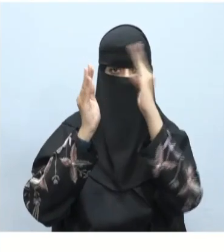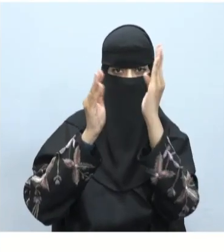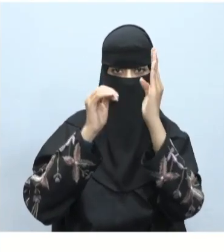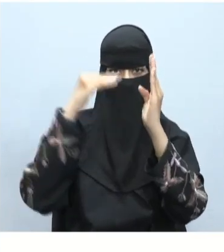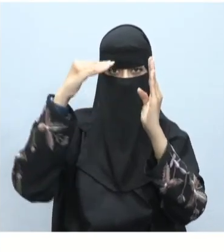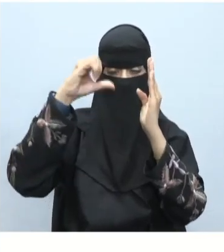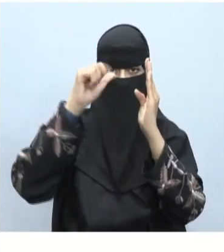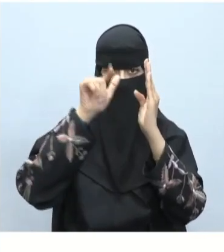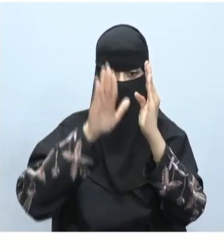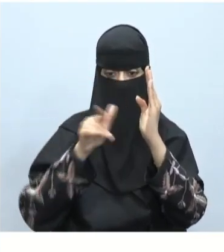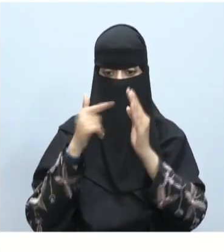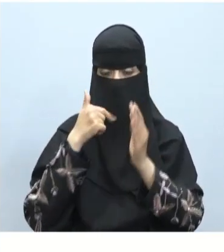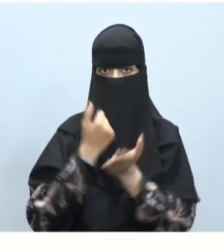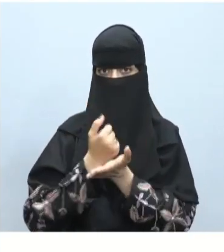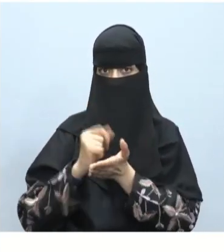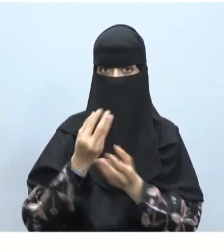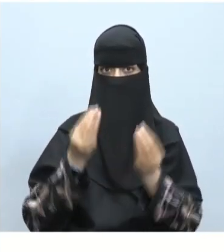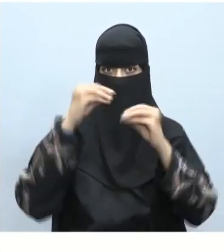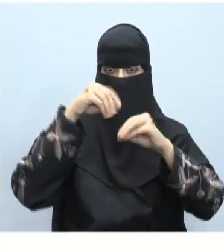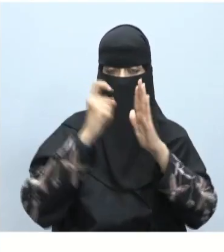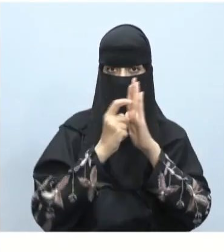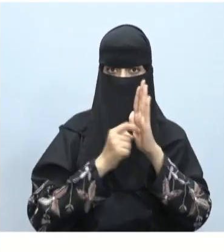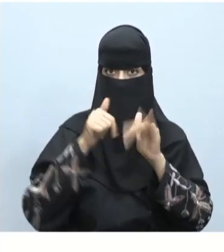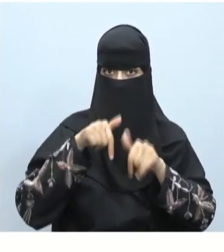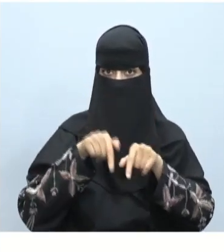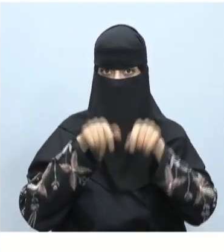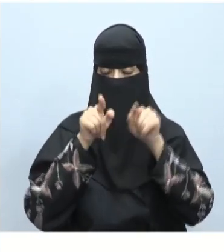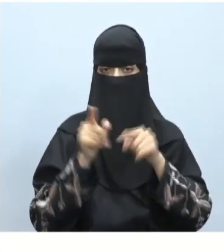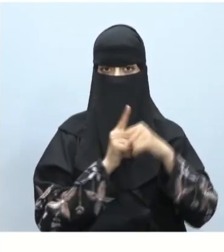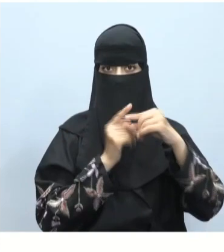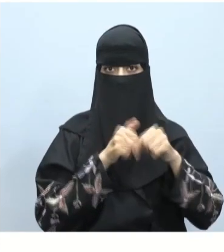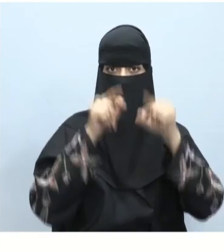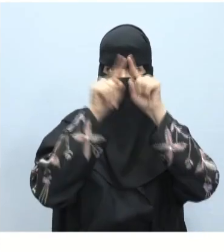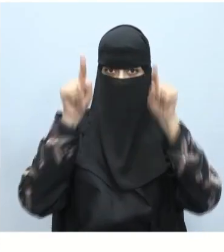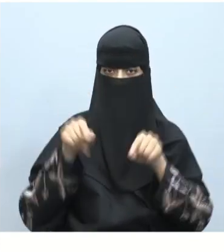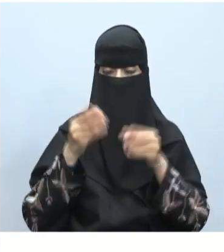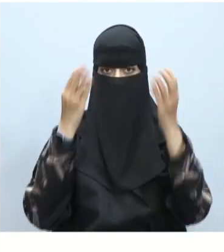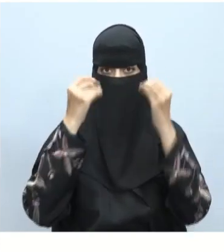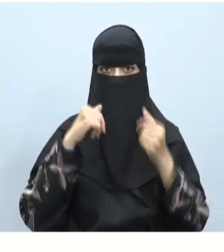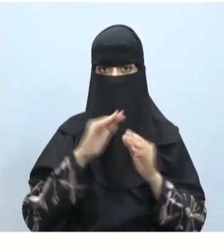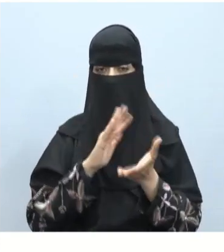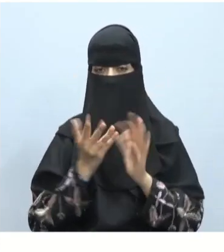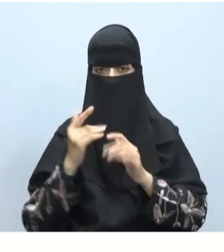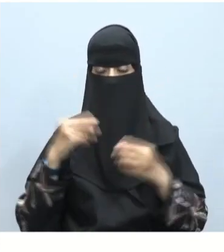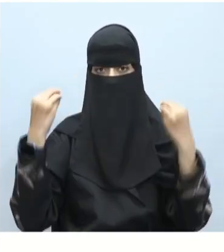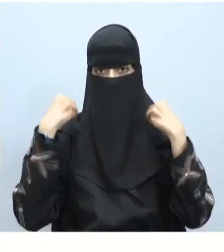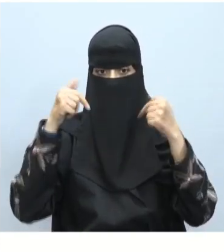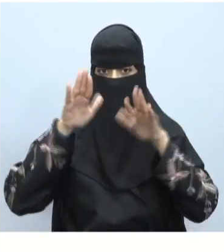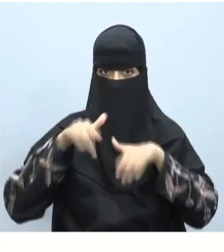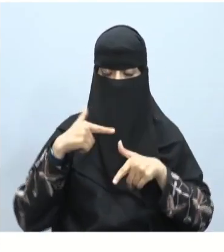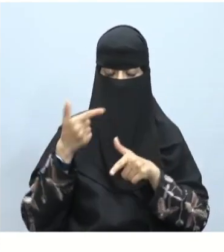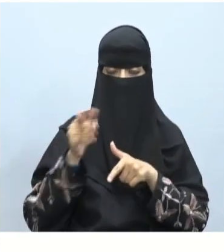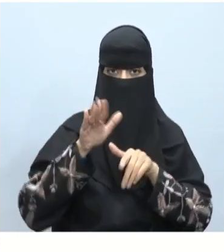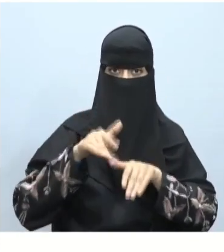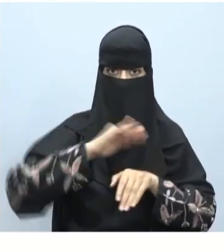لحذف وإضافة العناصر ستضيف في الصفحة الإلكترونية معلومات حول الرياضات والعنشطة المتوفرة في